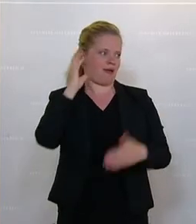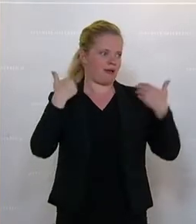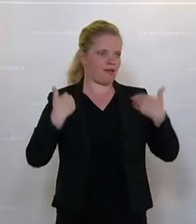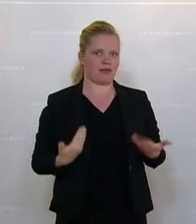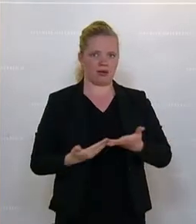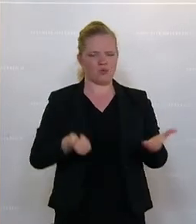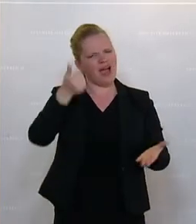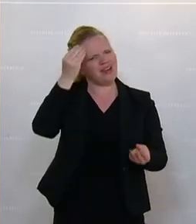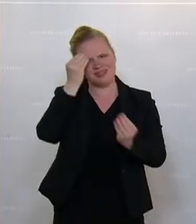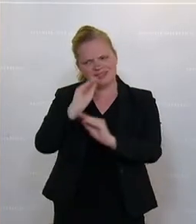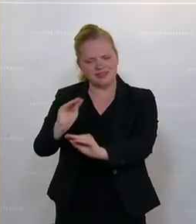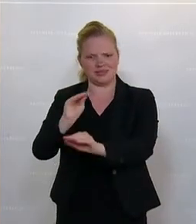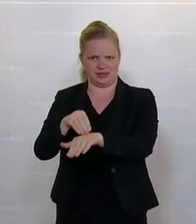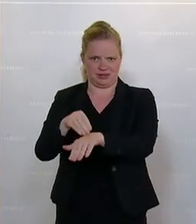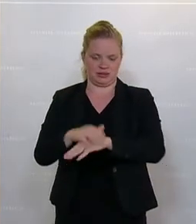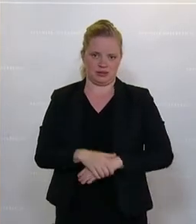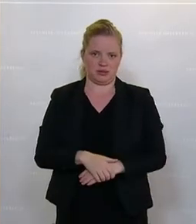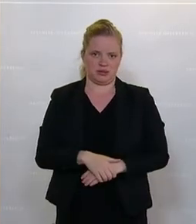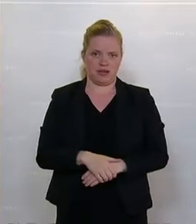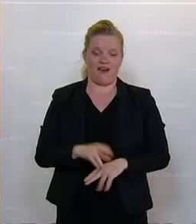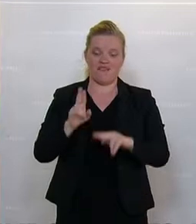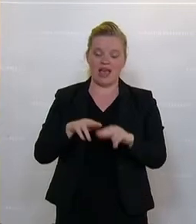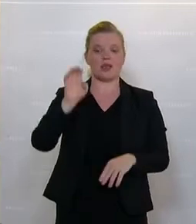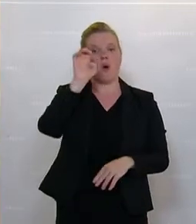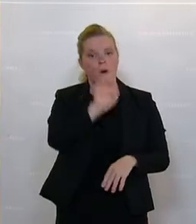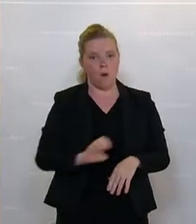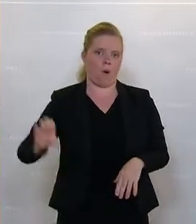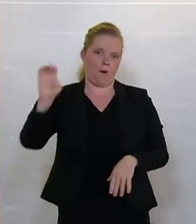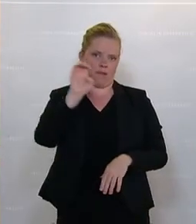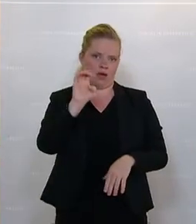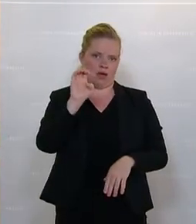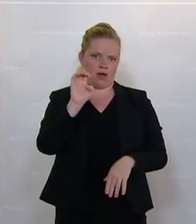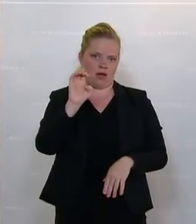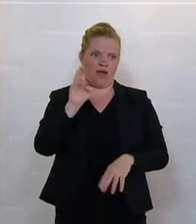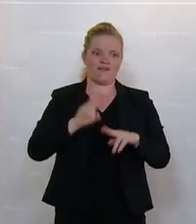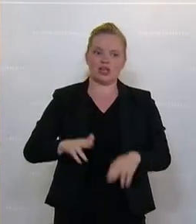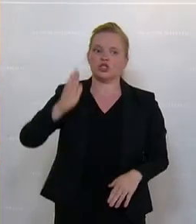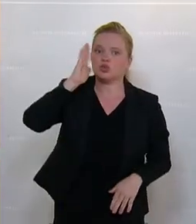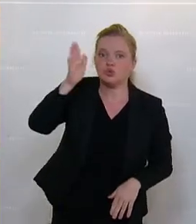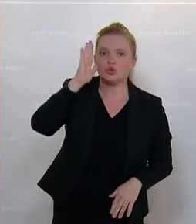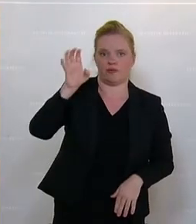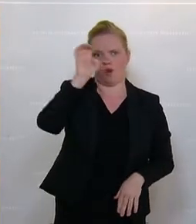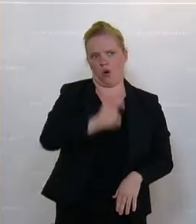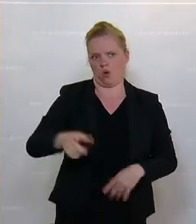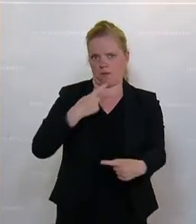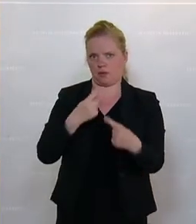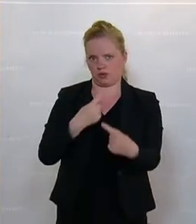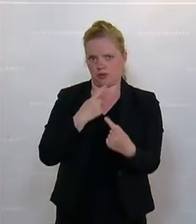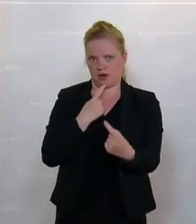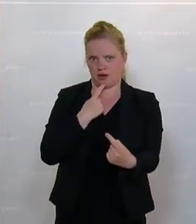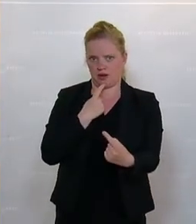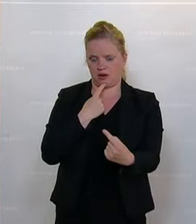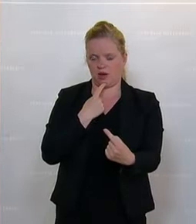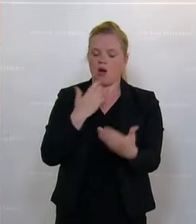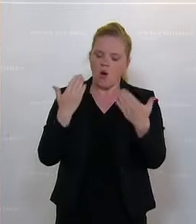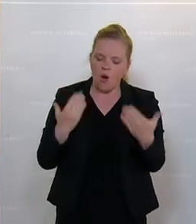eines sage ich Ihnen auch, wenn Europa und wenn wir über die Zukunft von Europa reden, dann ist